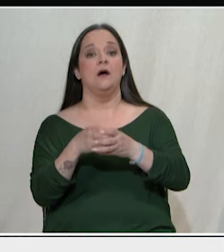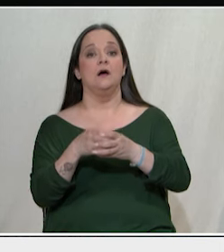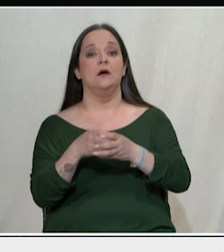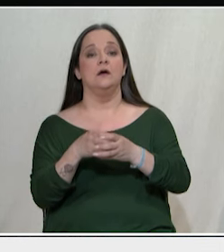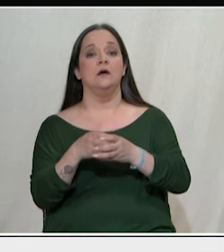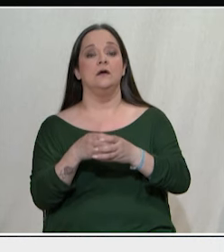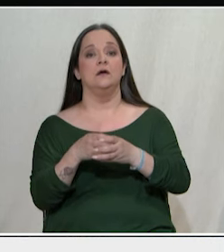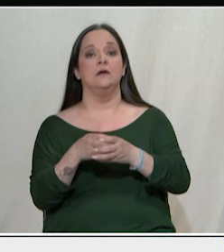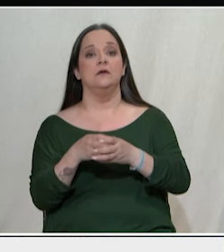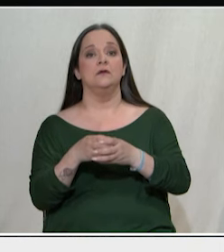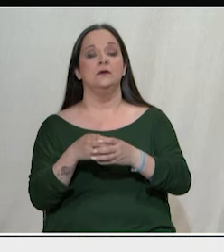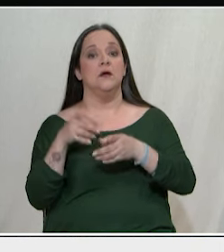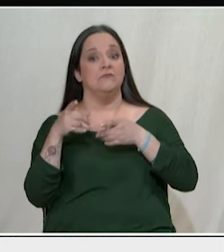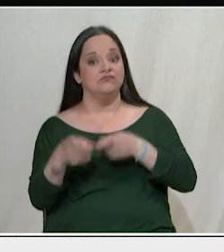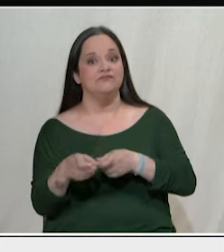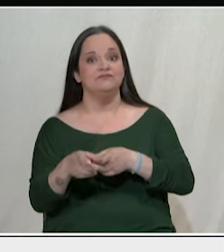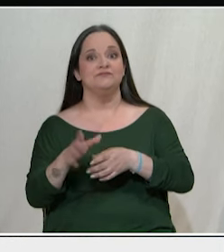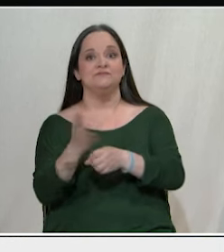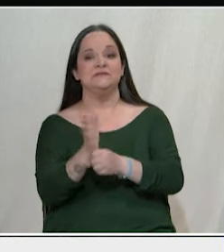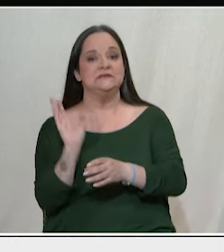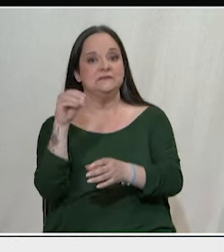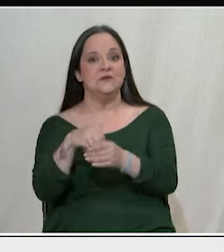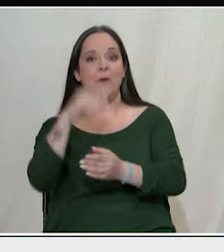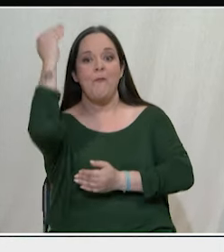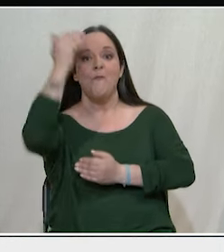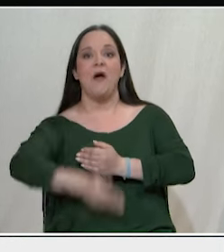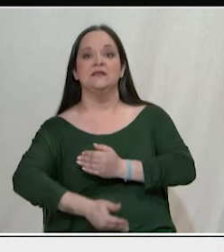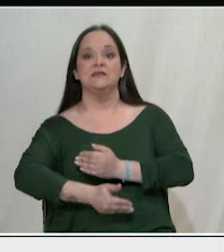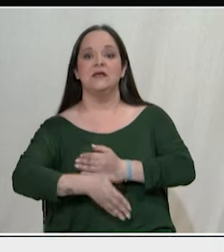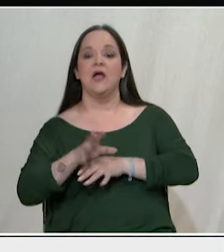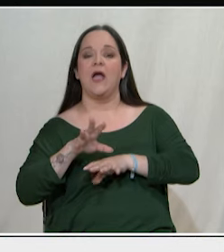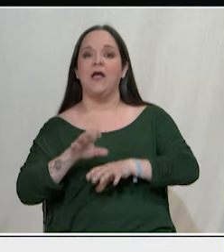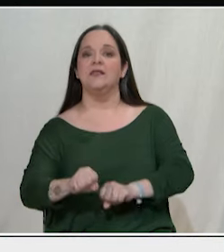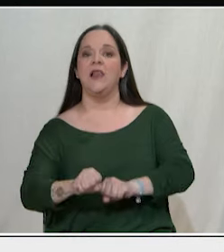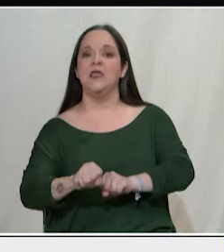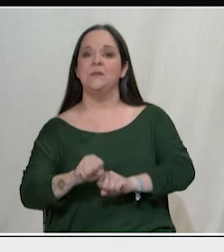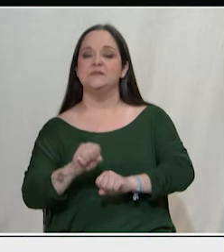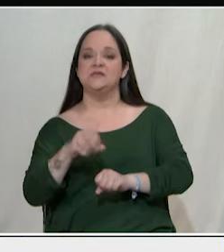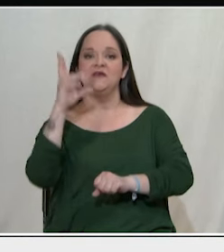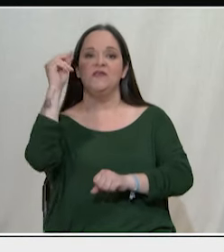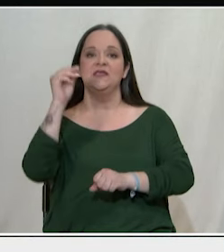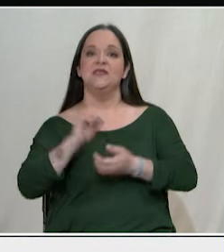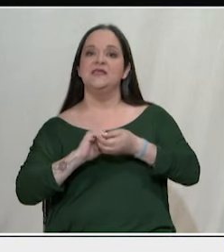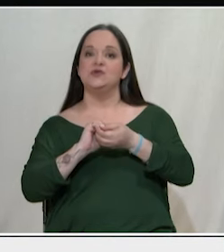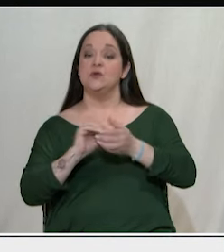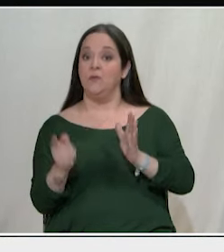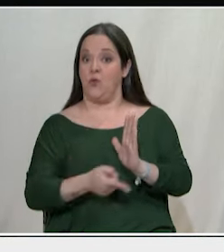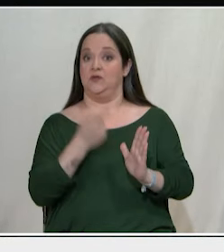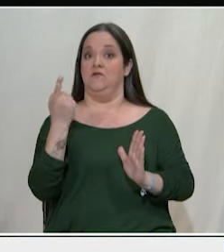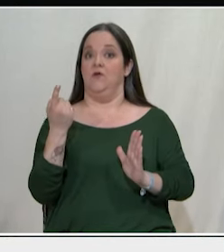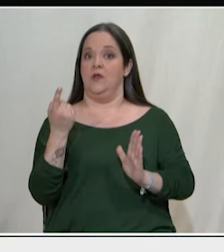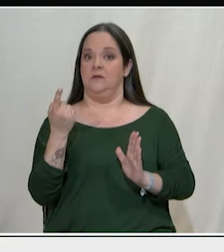με εισβολές των ΜΑΤ μέσα σε καταλήψεις που κάνανε φοιτητικοί σύλλογοι και αυτό συμβαίνει για πρώτη φορά